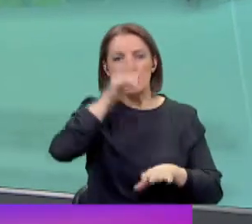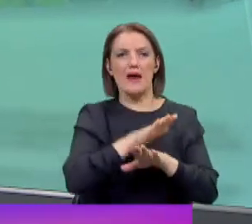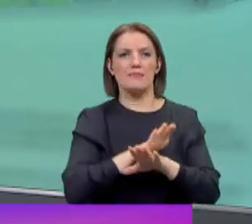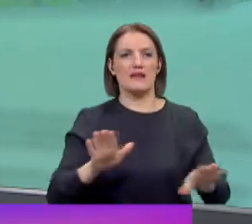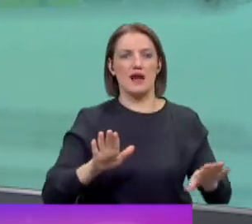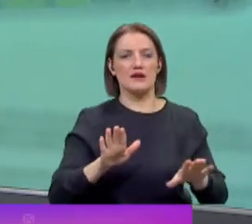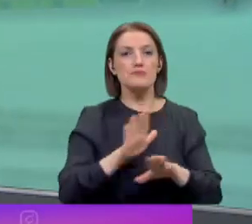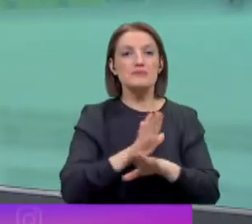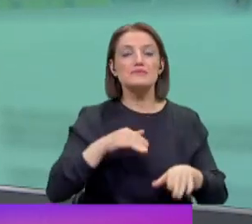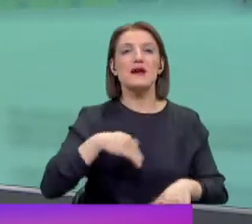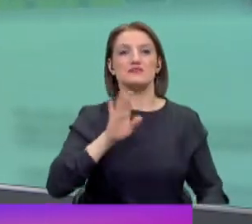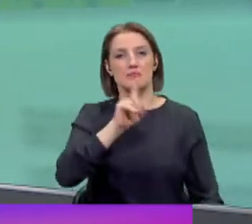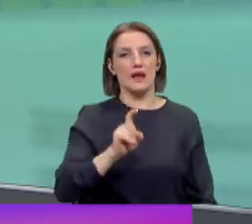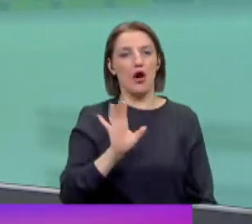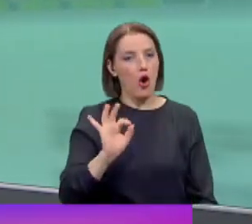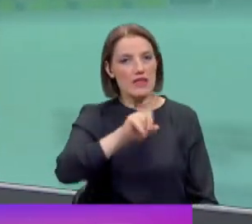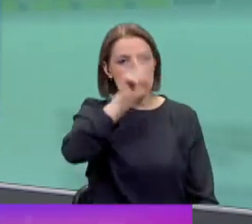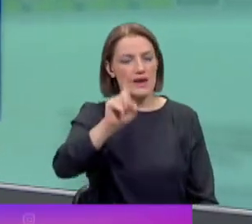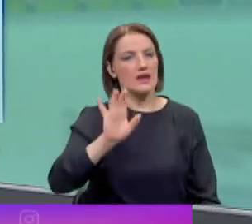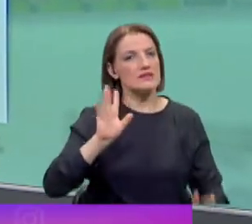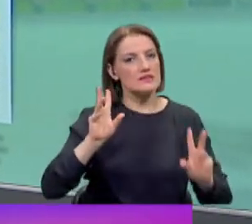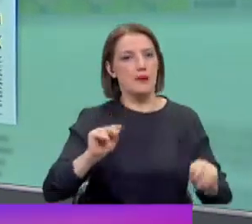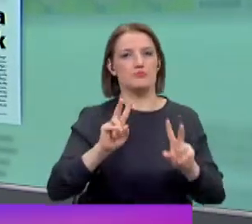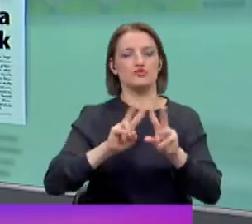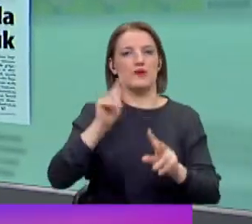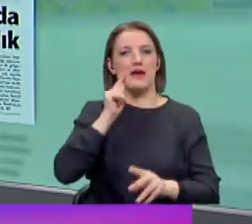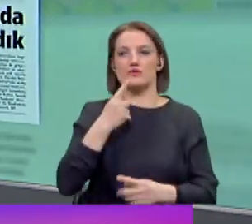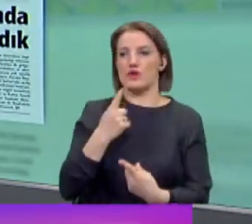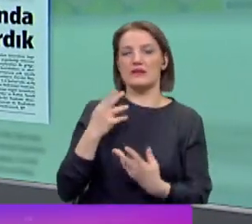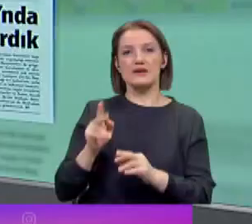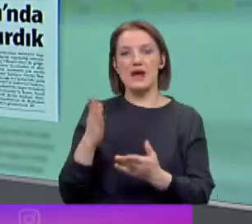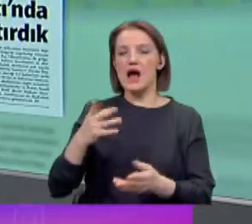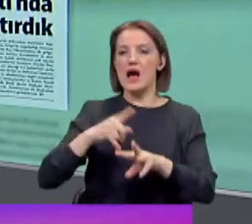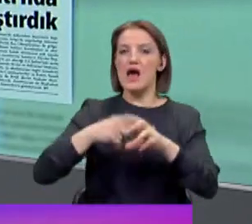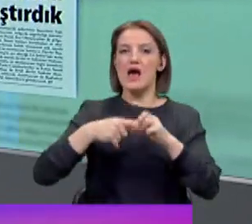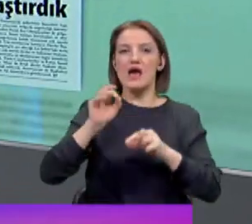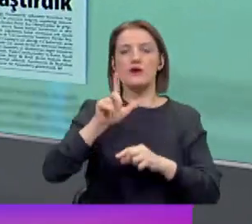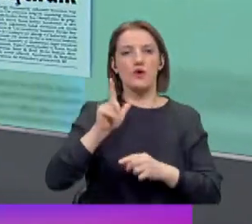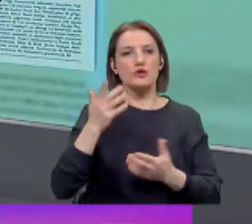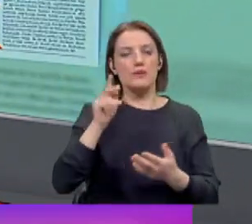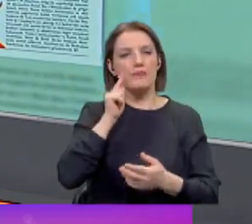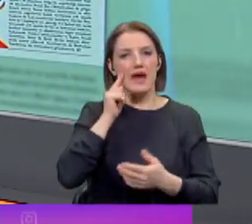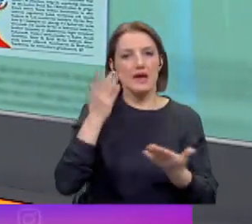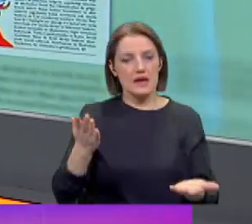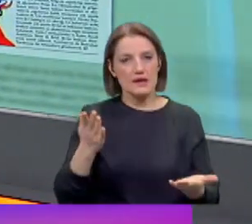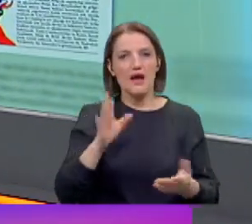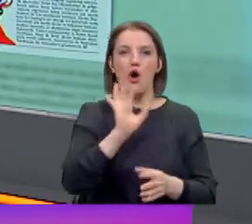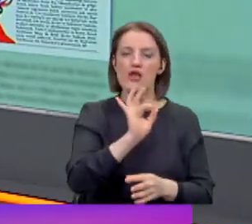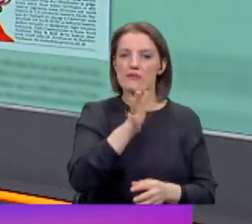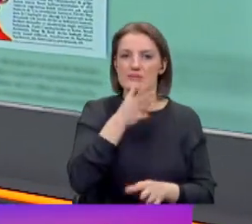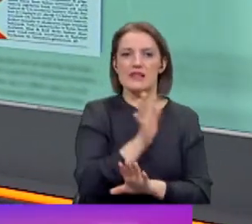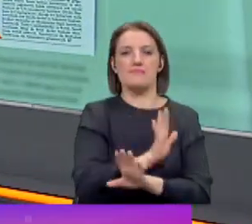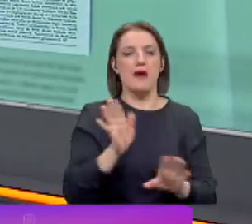bitmez mi? Öyle mi? Evet tam da Mustafa Bey'in söylediği gibi. Erol Bey günaydın. Öyle mi böyle mi bilmem ama çok